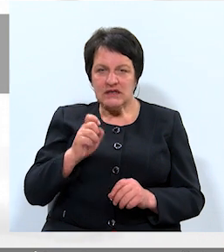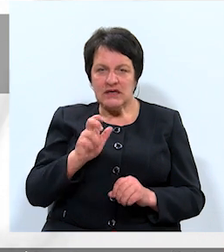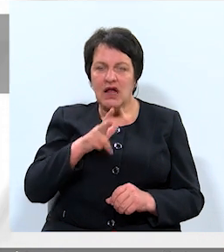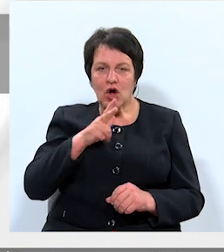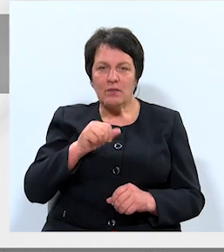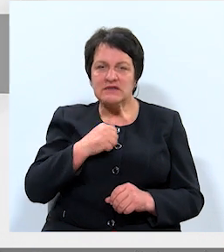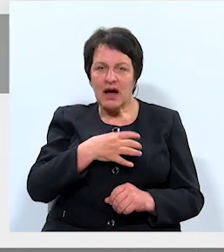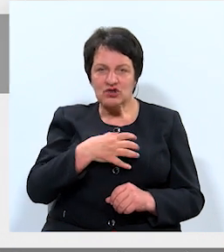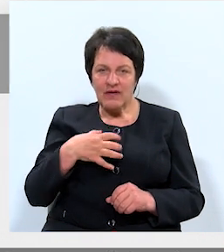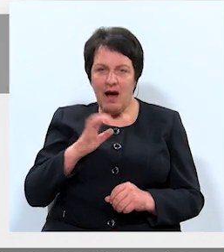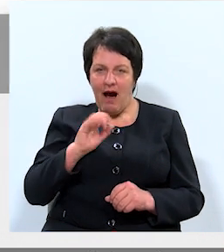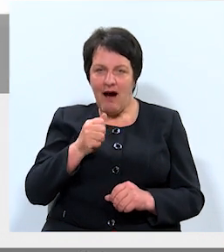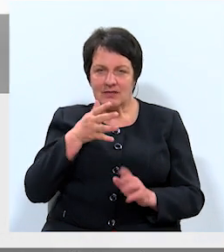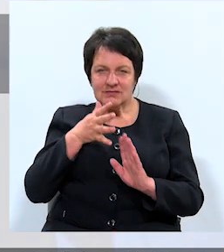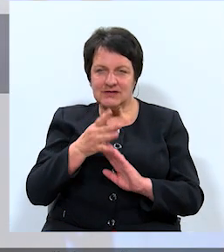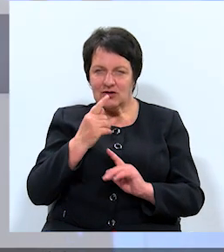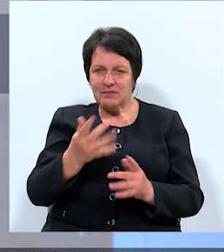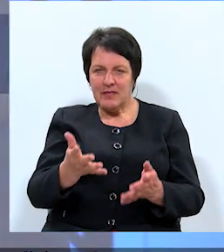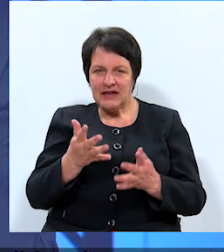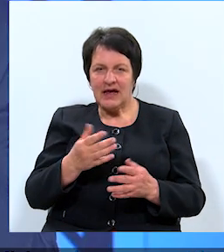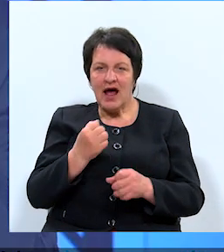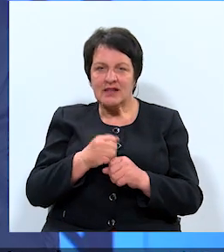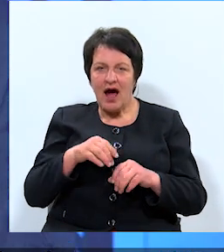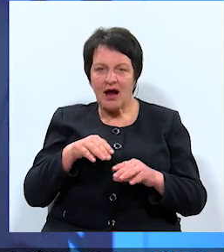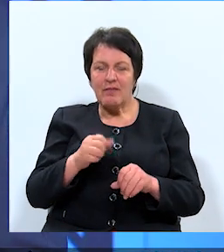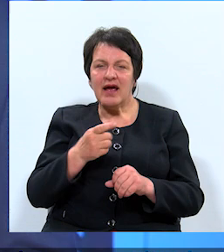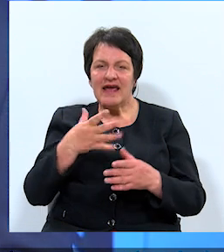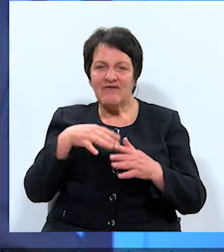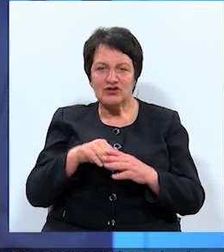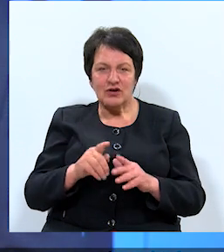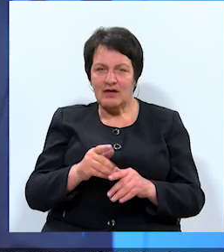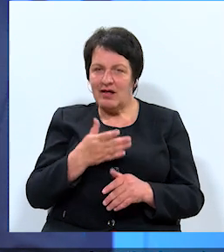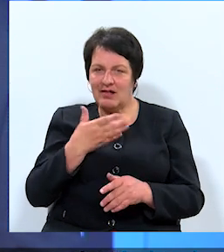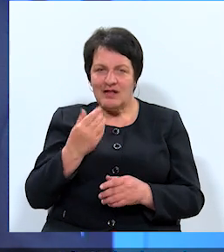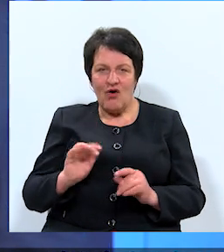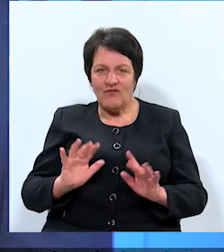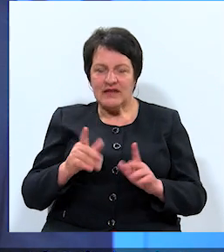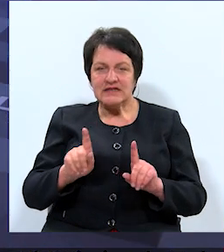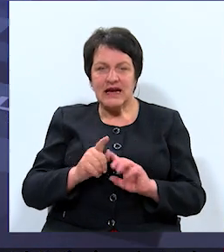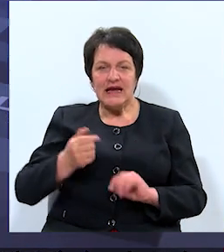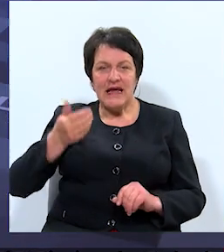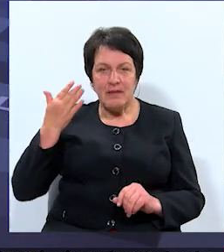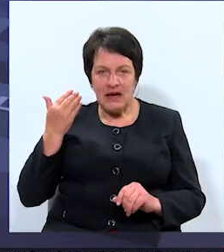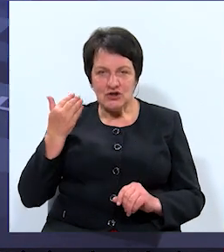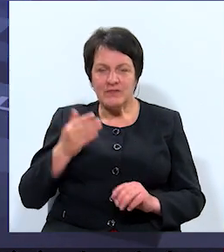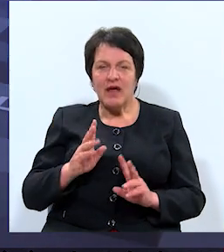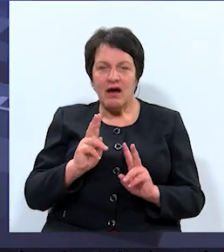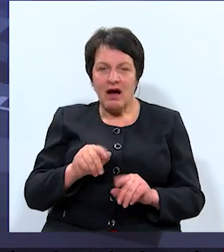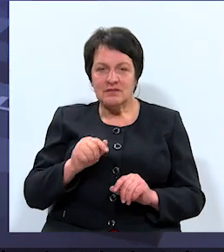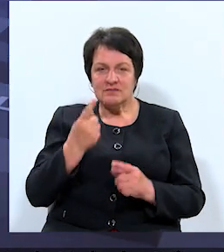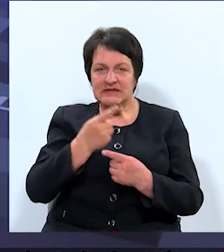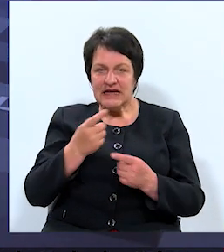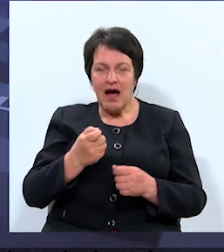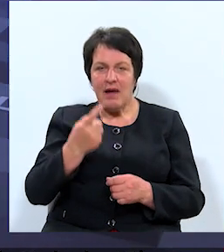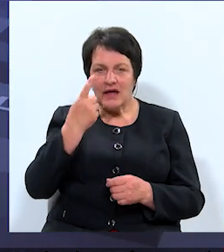Daugavpils pašvaldībai ar caurspīdīga darba ieviešanu īsti nav vedies arī iepriekš. Kā RETV ziņām